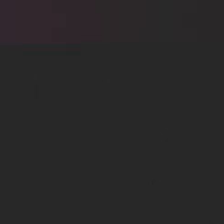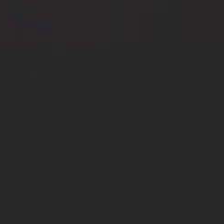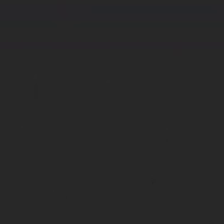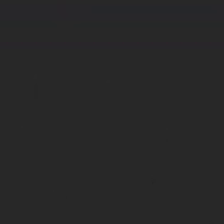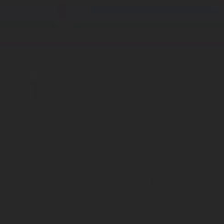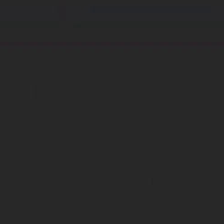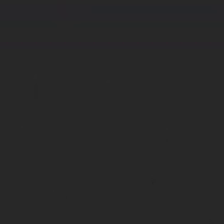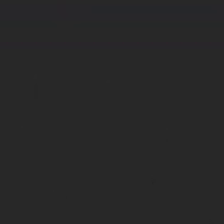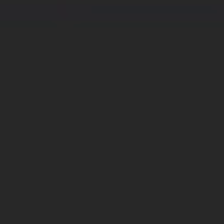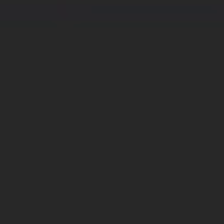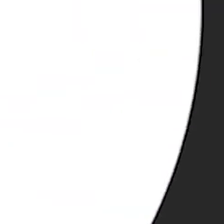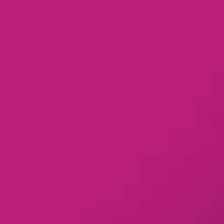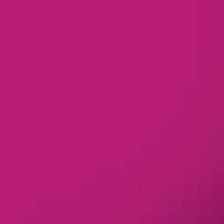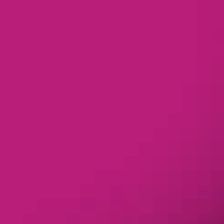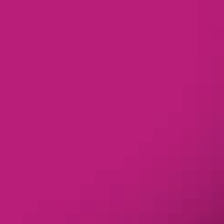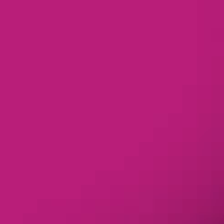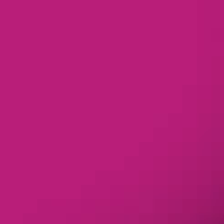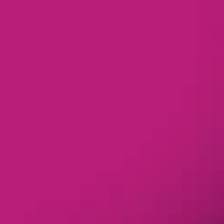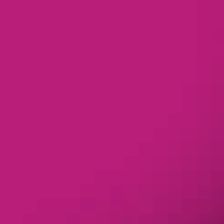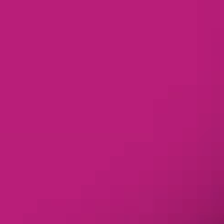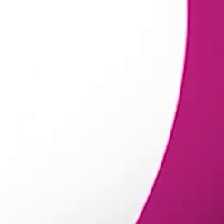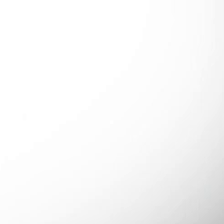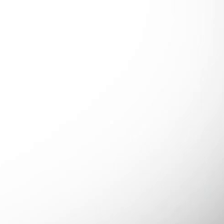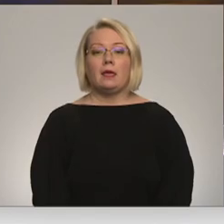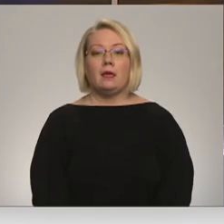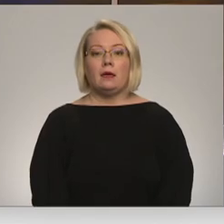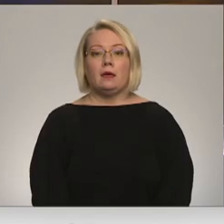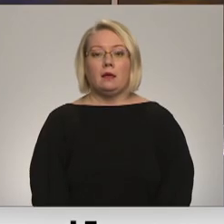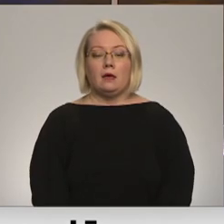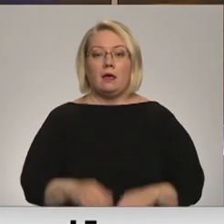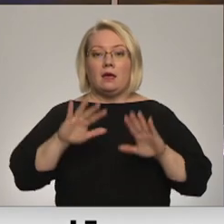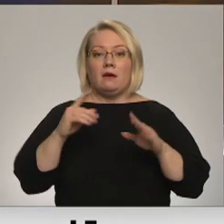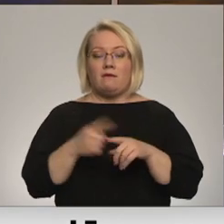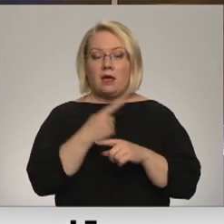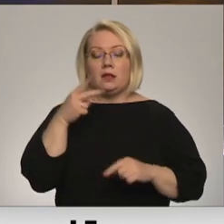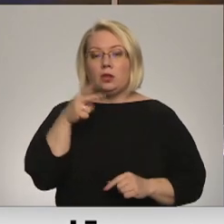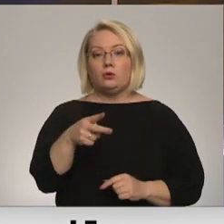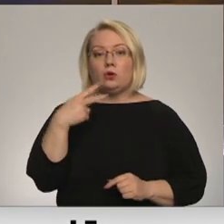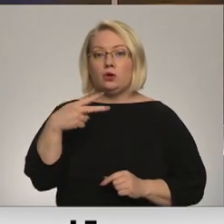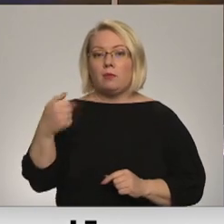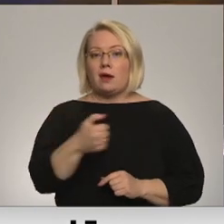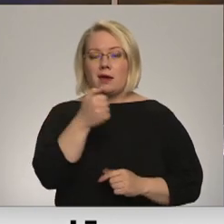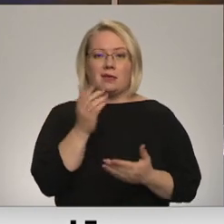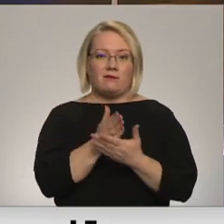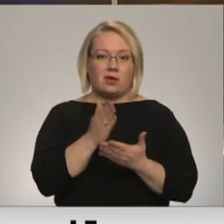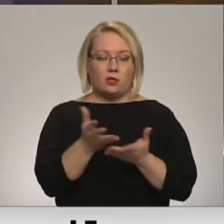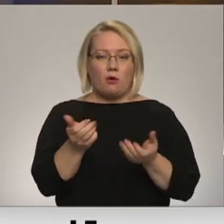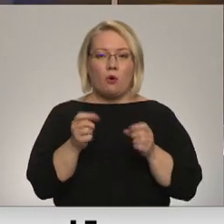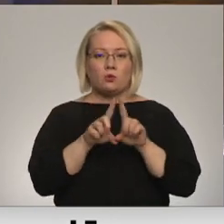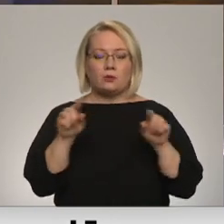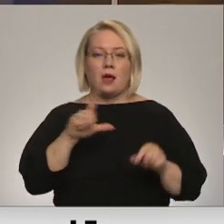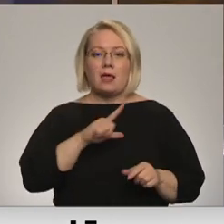Re, visi ēters ir te! Vēl 2020. gadu vidū uzņēmums Latvijas